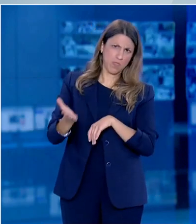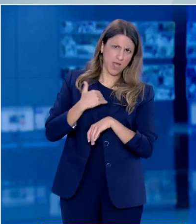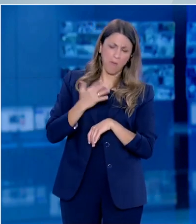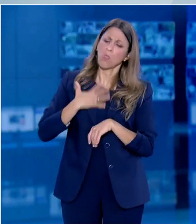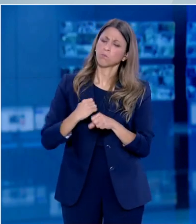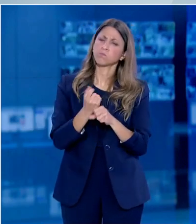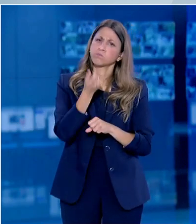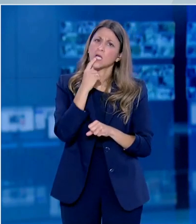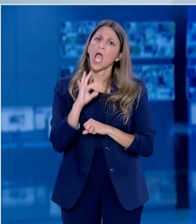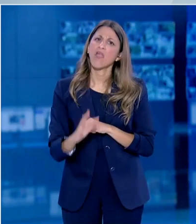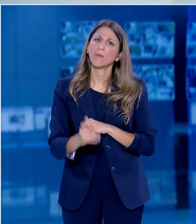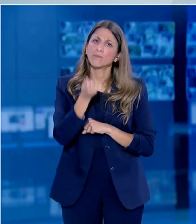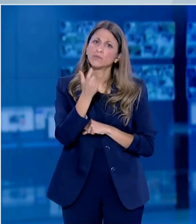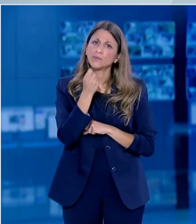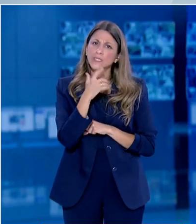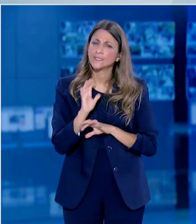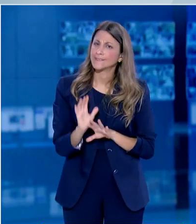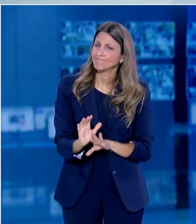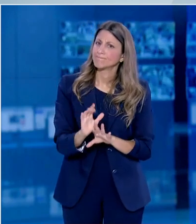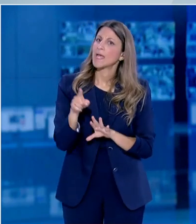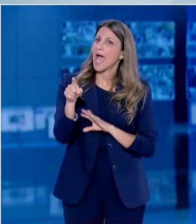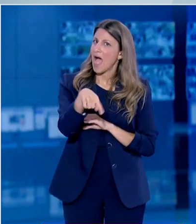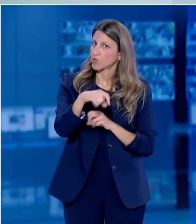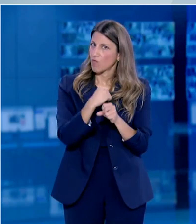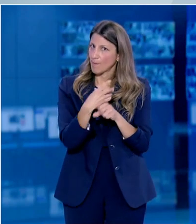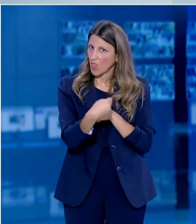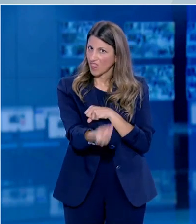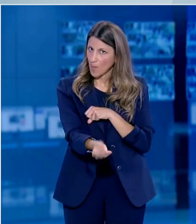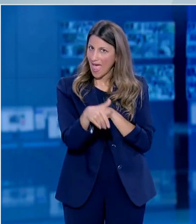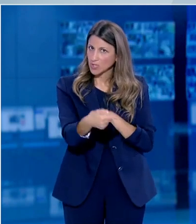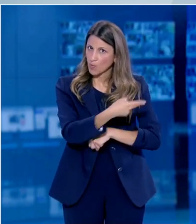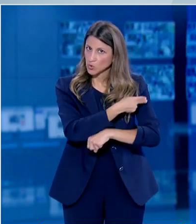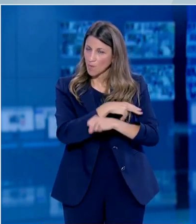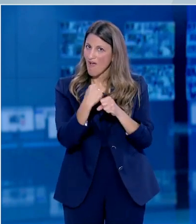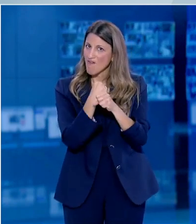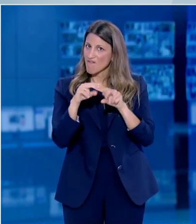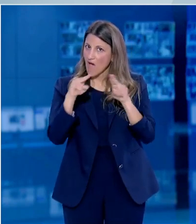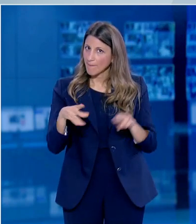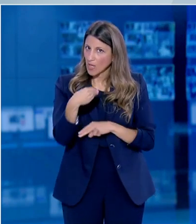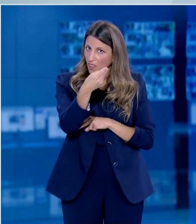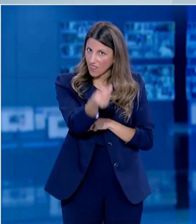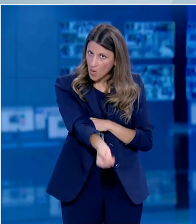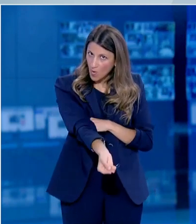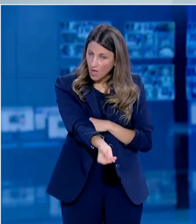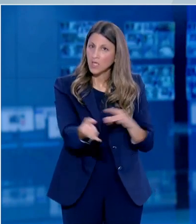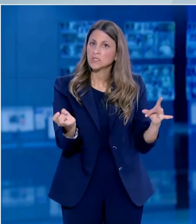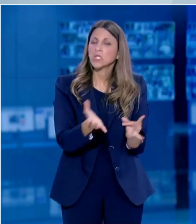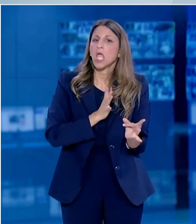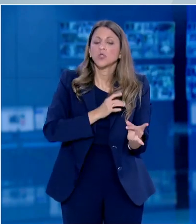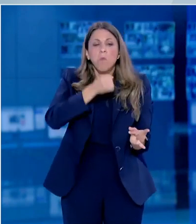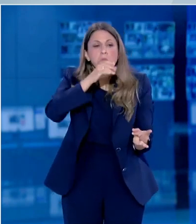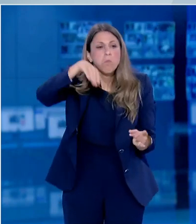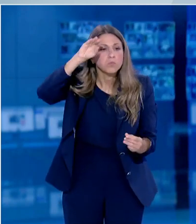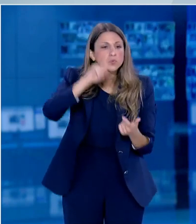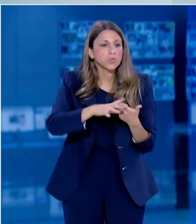δημιουργίας πρωτοκόλλων για την εξονοσοκομιακή χορήγηση του φαρμάκου από τα φαρμακεία σε ευπαθείς ομάδες και στους υγειονομικούς, οι